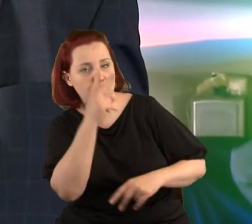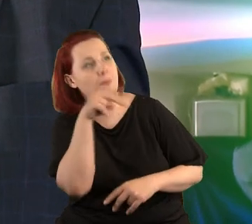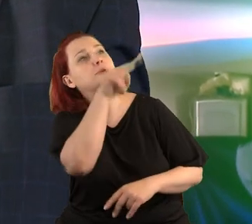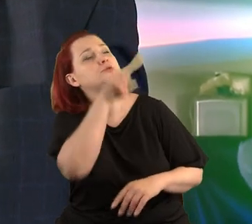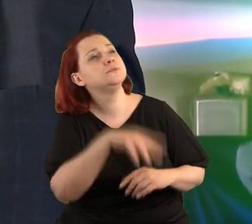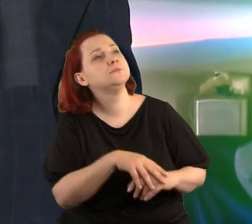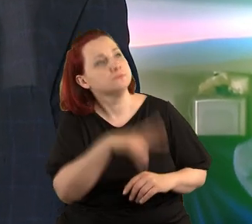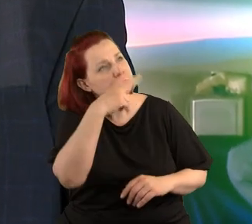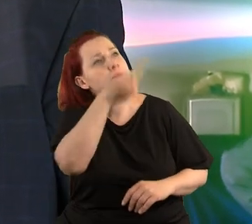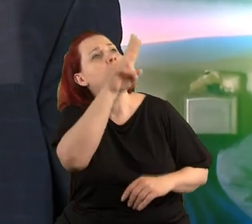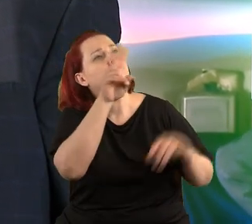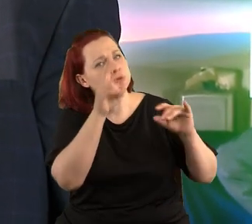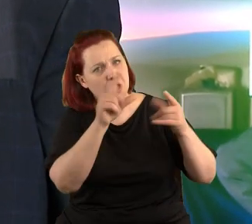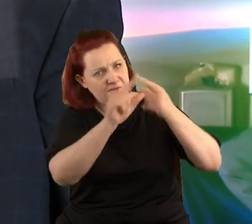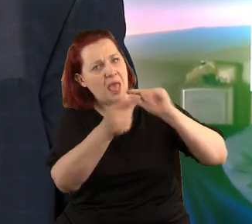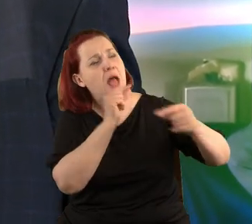popatrz na te gwiazdy.